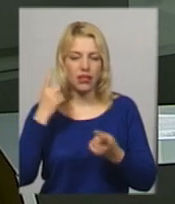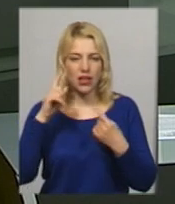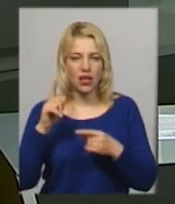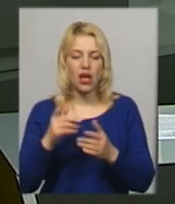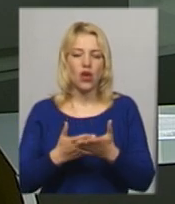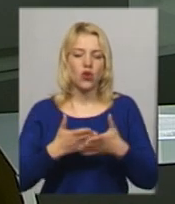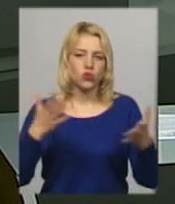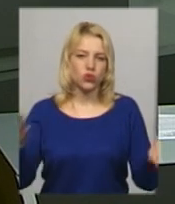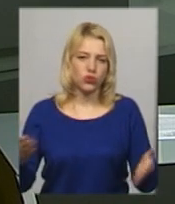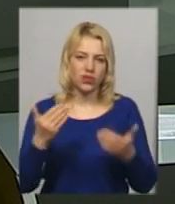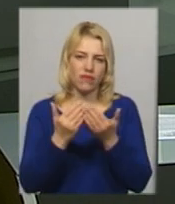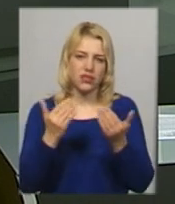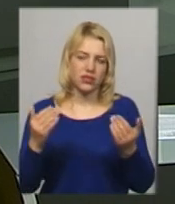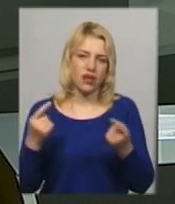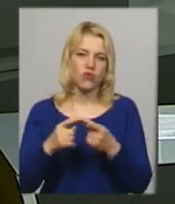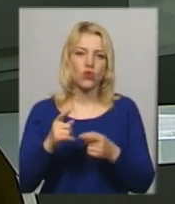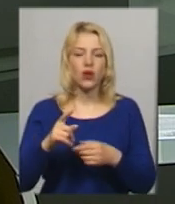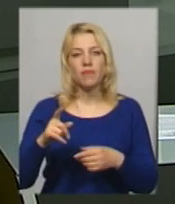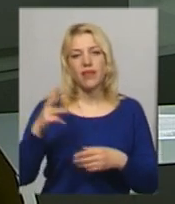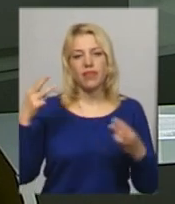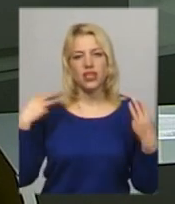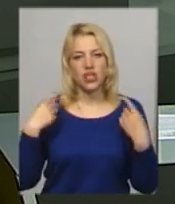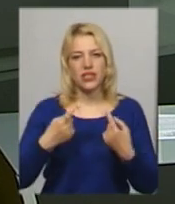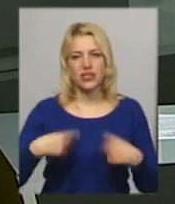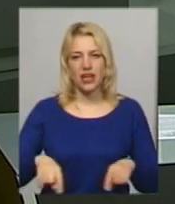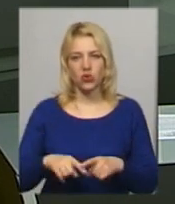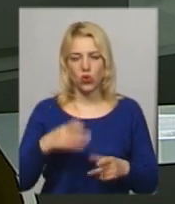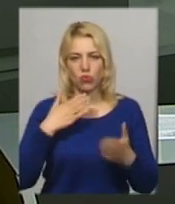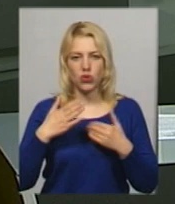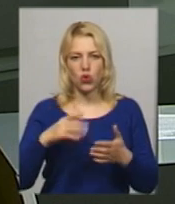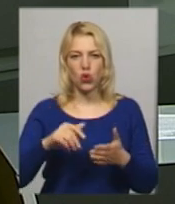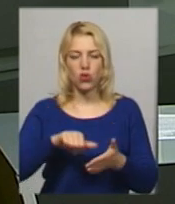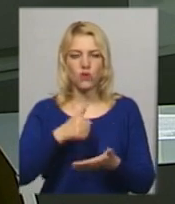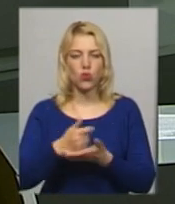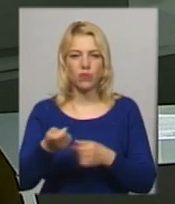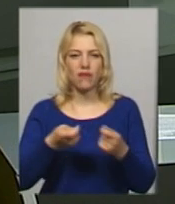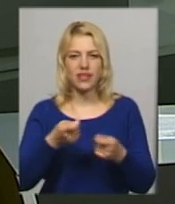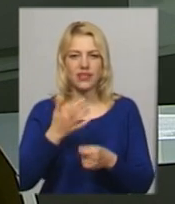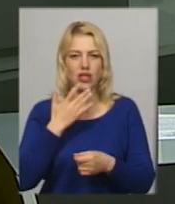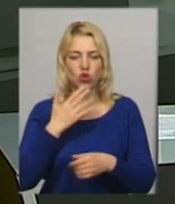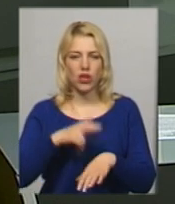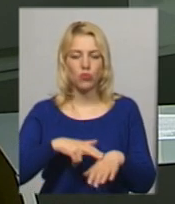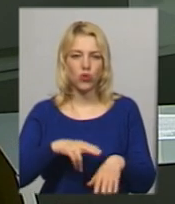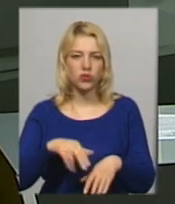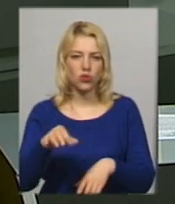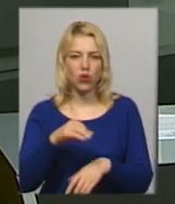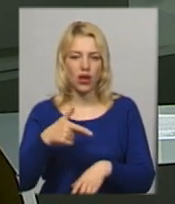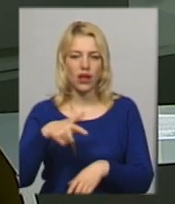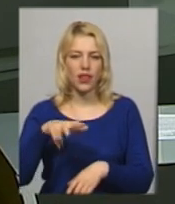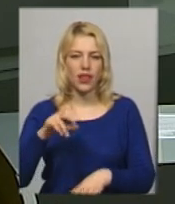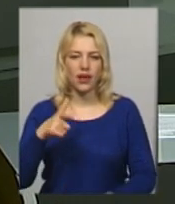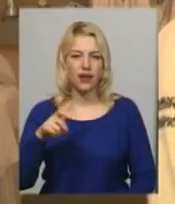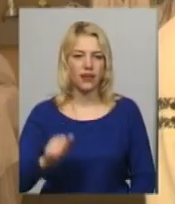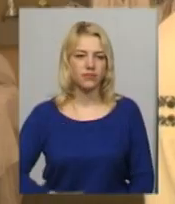виставку на день вишиванки спала на думку начальниці сектору комунікації головного управління Нацполіції в області Іні Глезі.